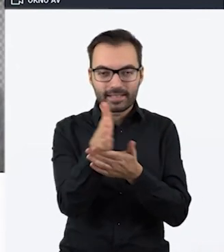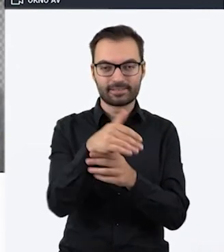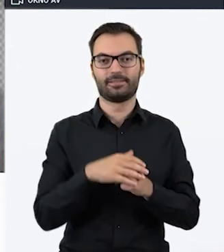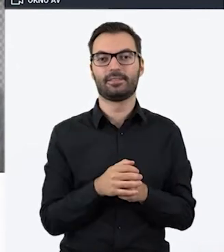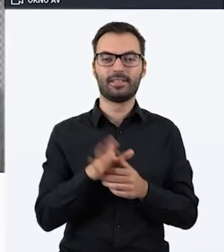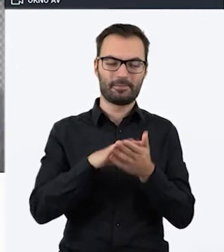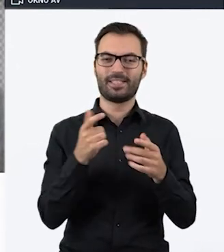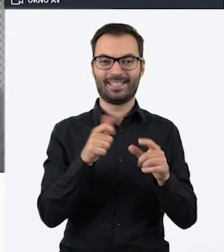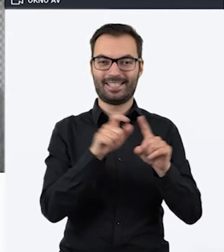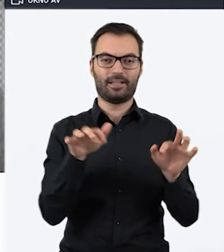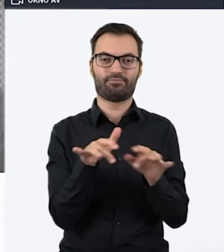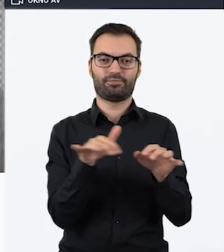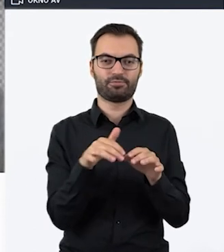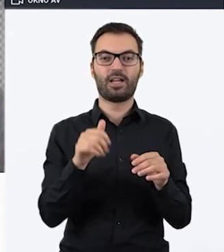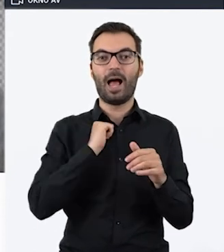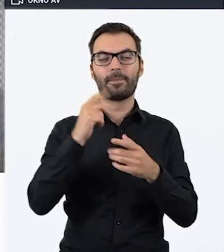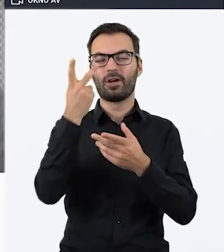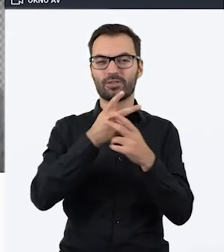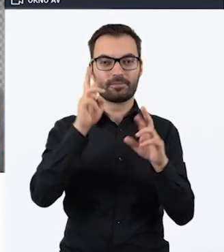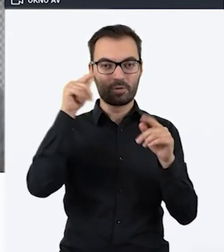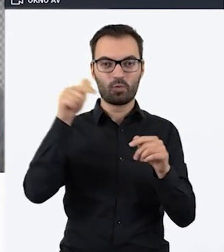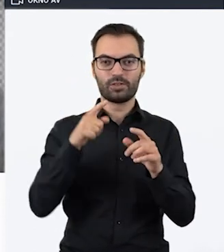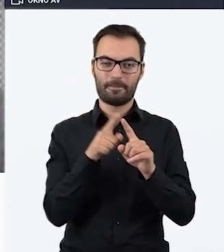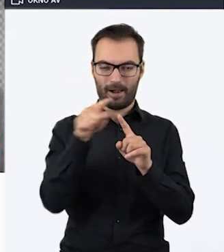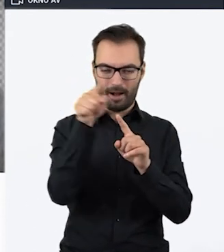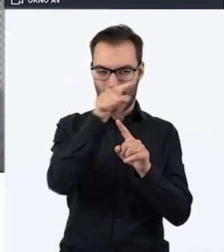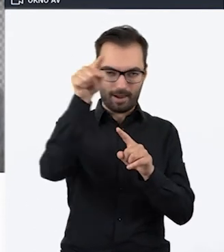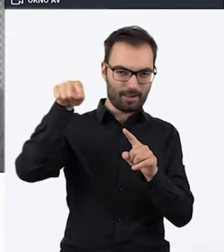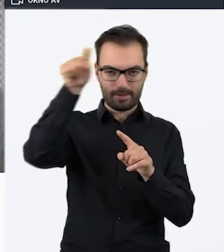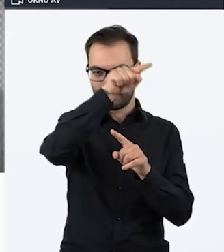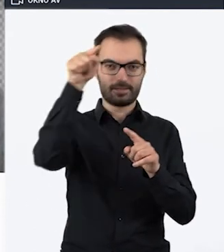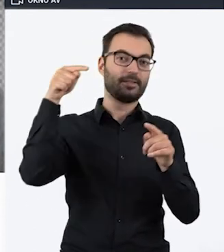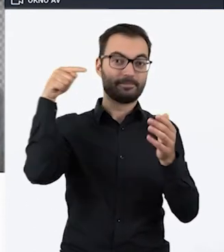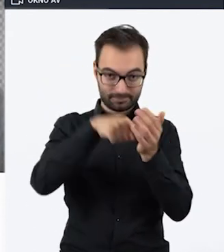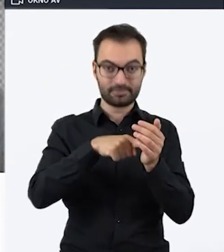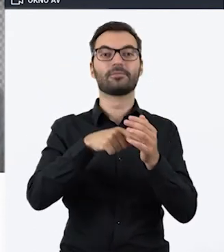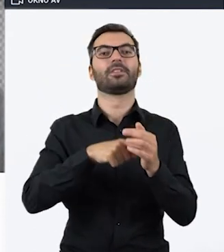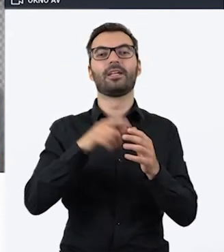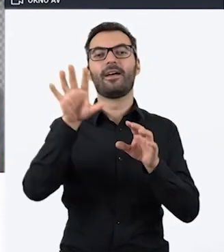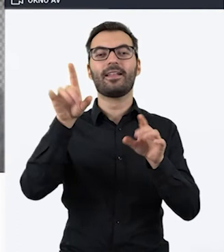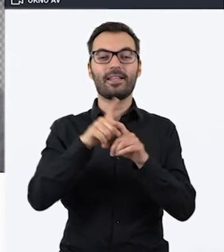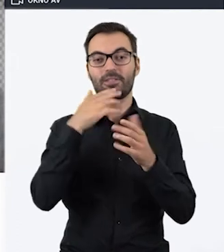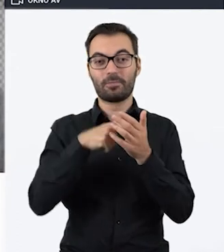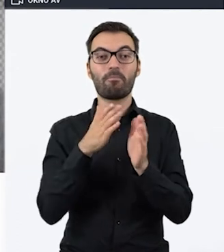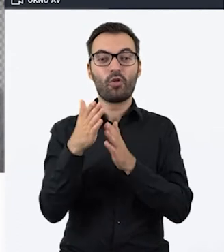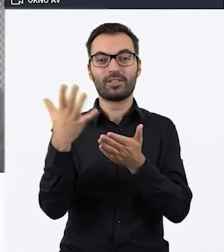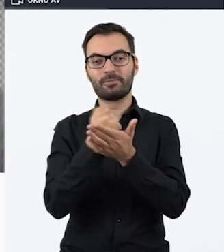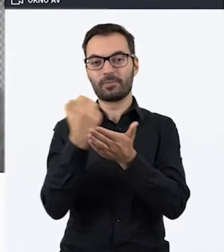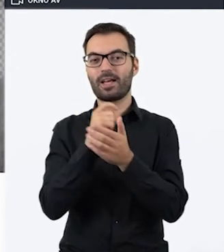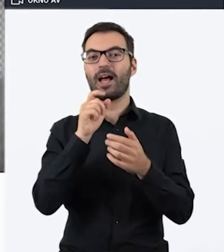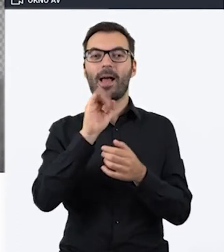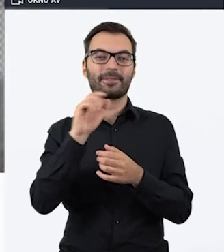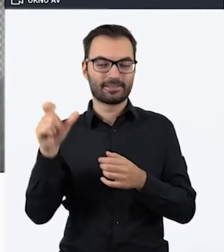wpisujemy sobie jakieś zdanie i aby je odczytać, trzeba przejść przez labirynt po kolei, zbierając kolejne literki.